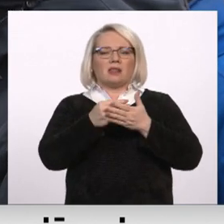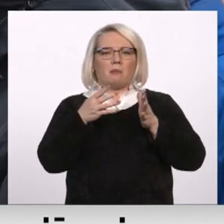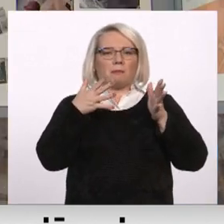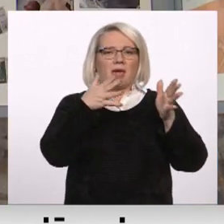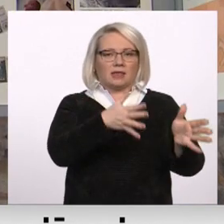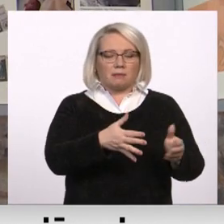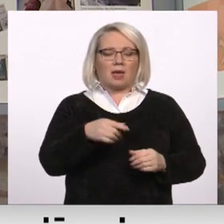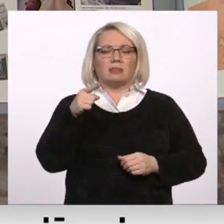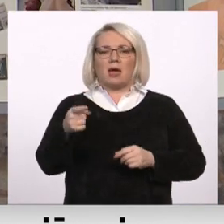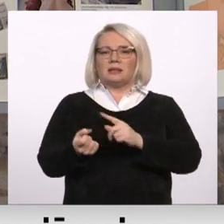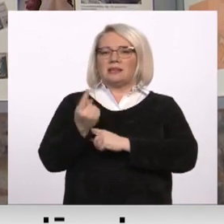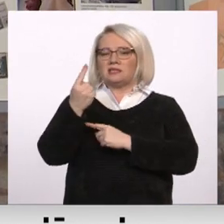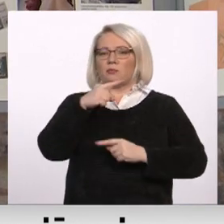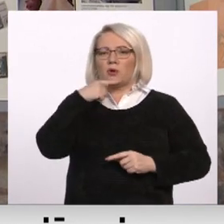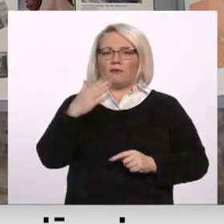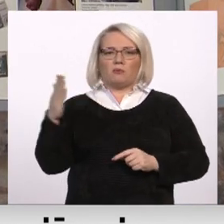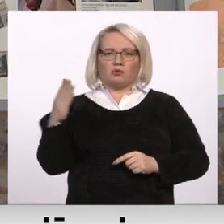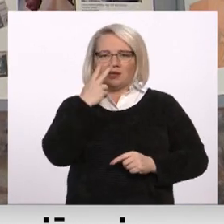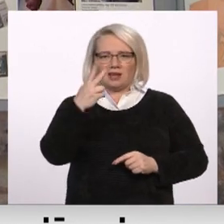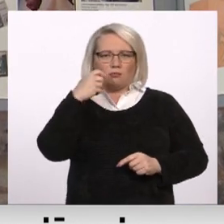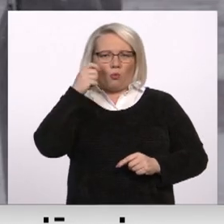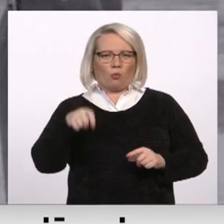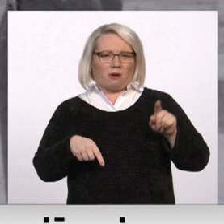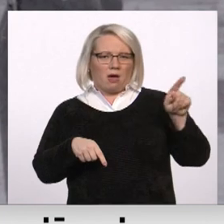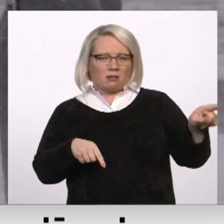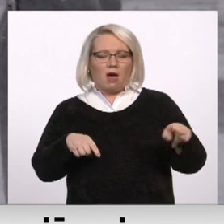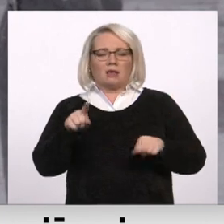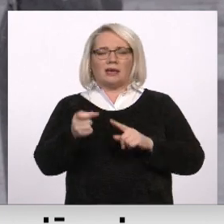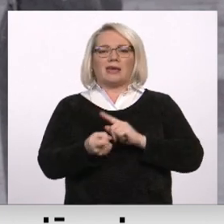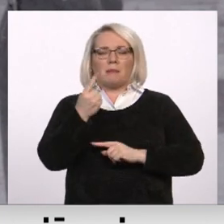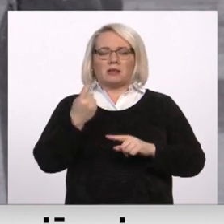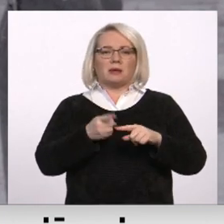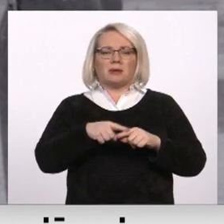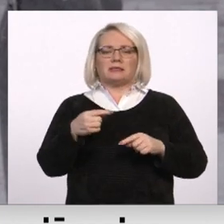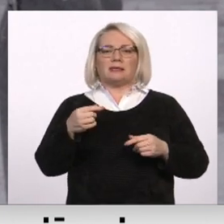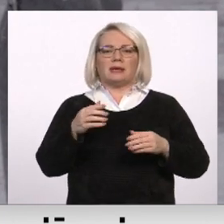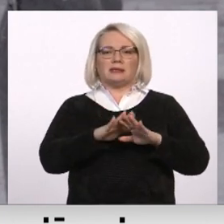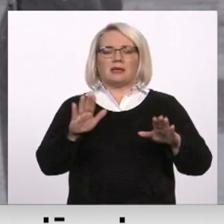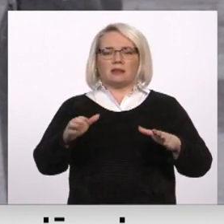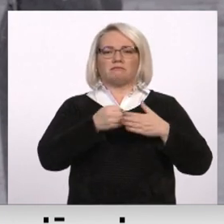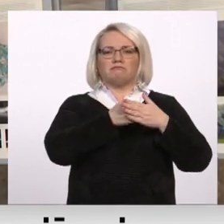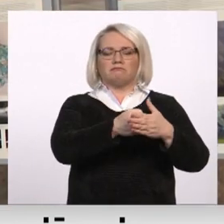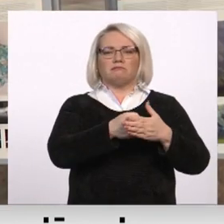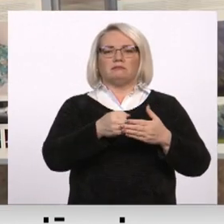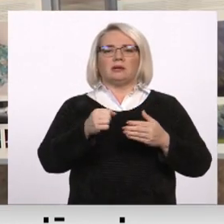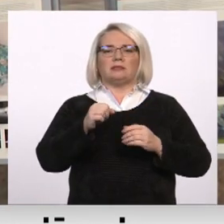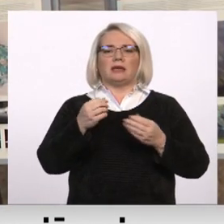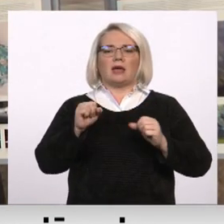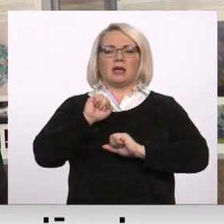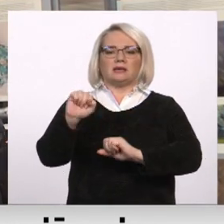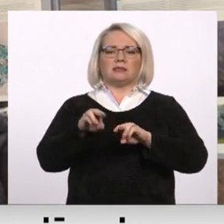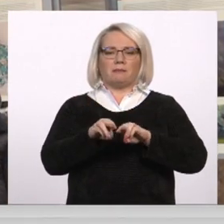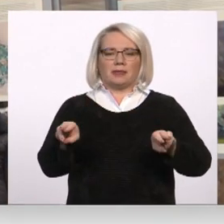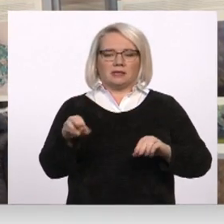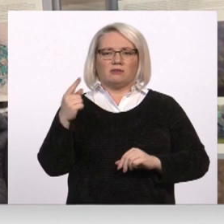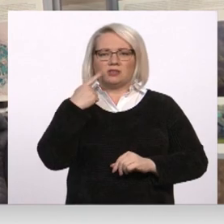Šādas iezīmes no Krievijas puses redzams tagad arī Ukrainā. Tas ir viens no iemeslēm, kāpēc izstādi finansiāla atbalstīja aizsardzības ministrie. Viņš bija pieminekls